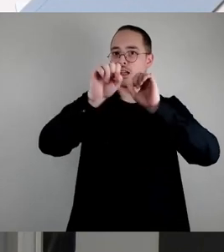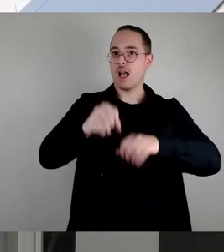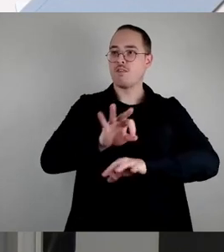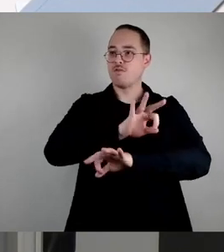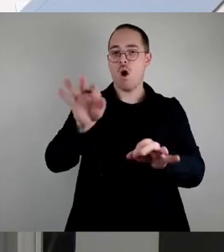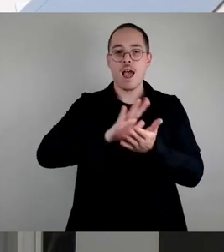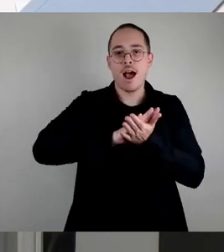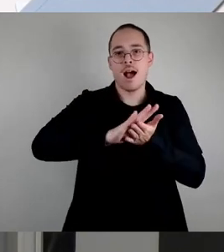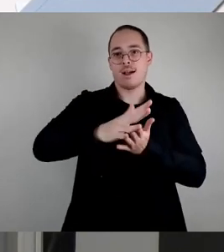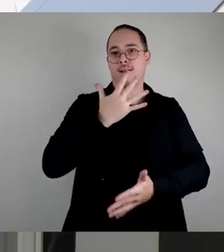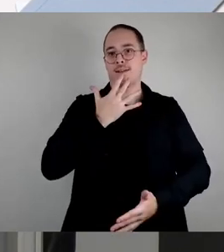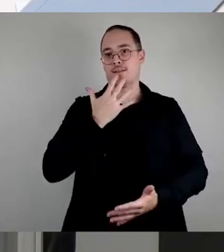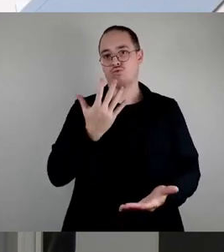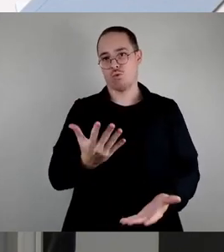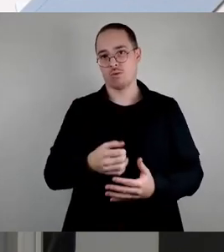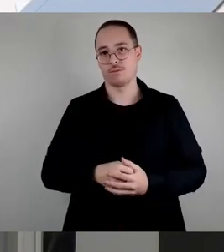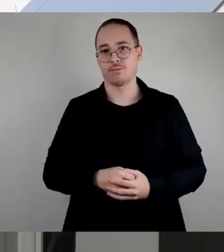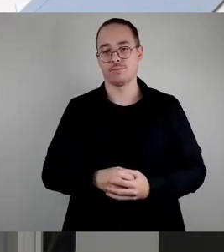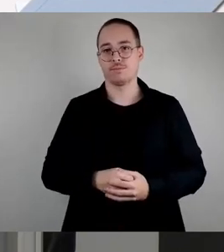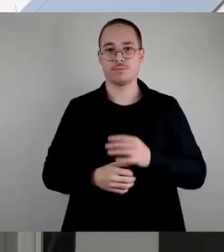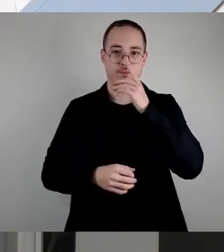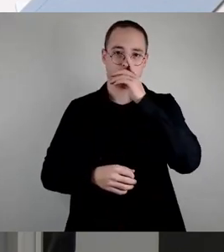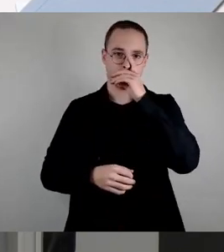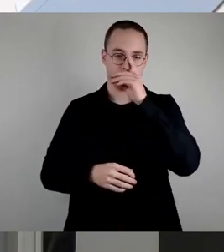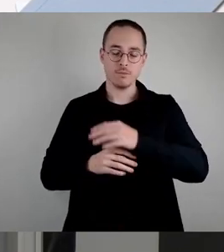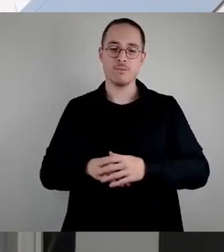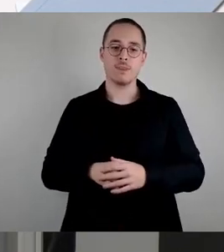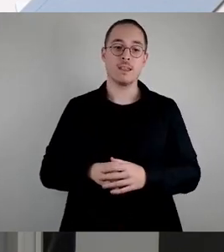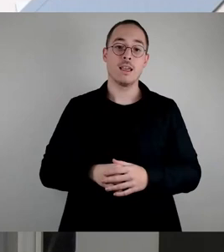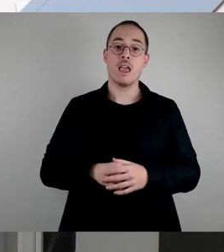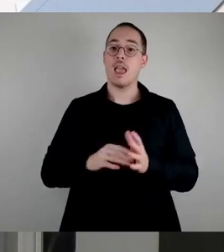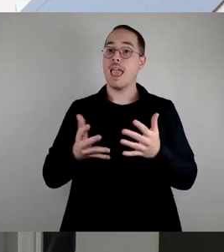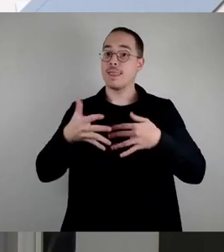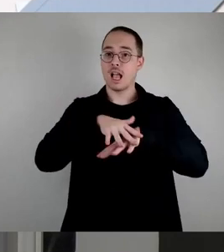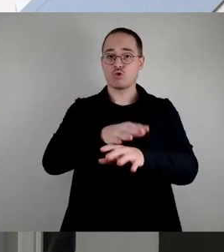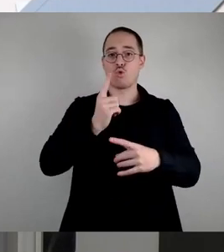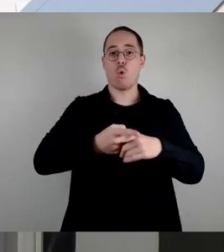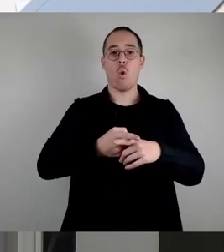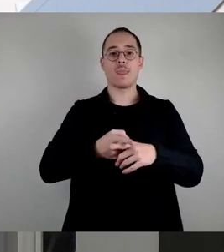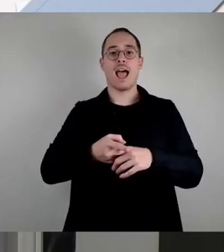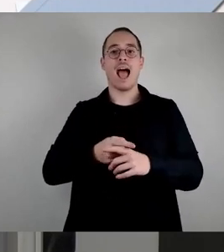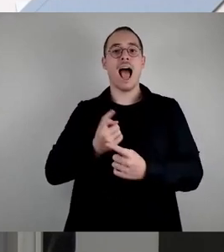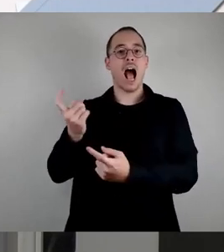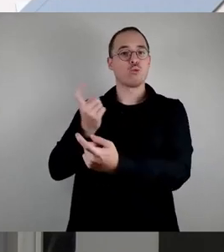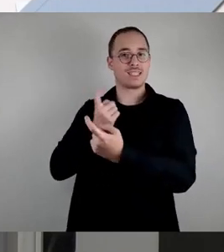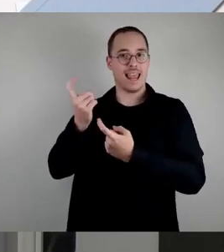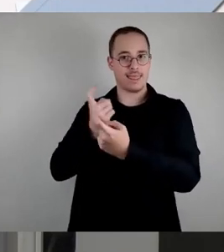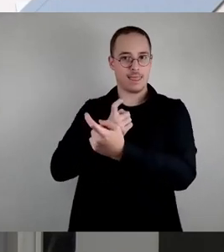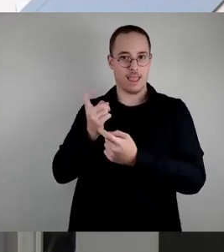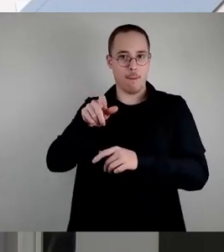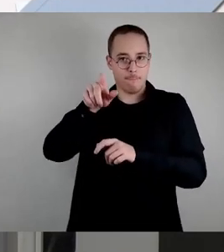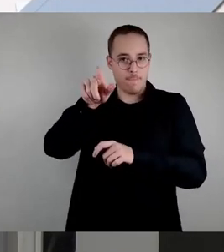Der Ausländer, Integrations und Ausländerbeirat hat einen Änderungsantrag eingebracht, über den wir